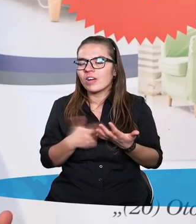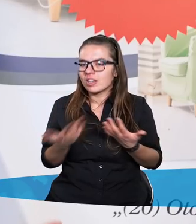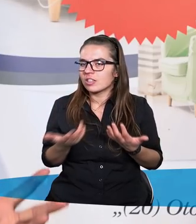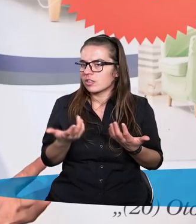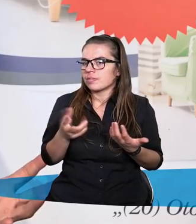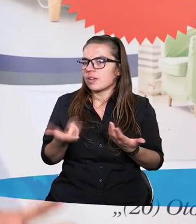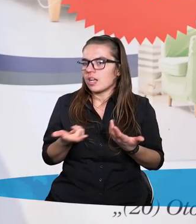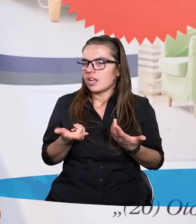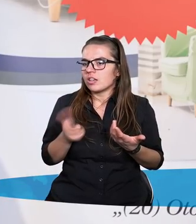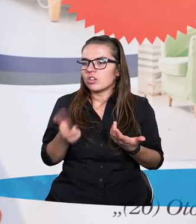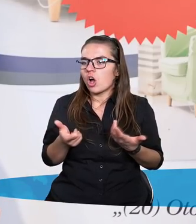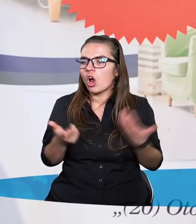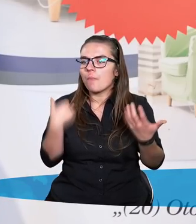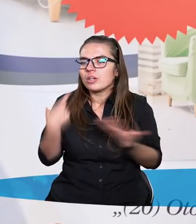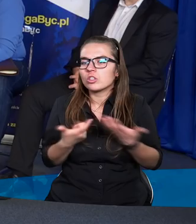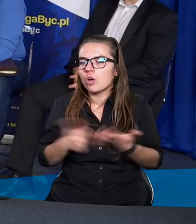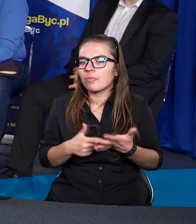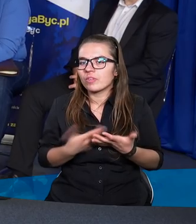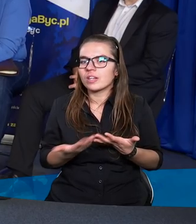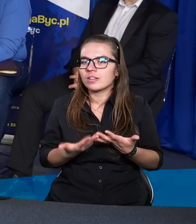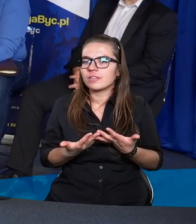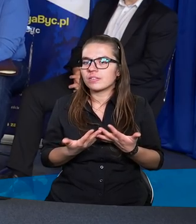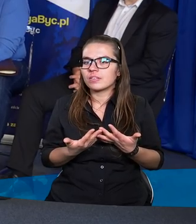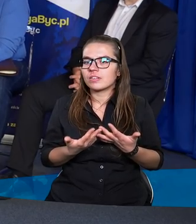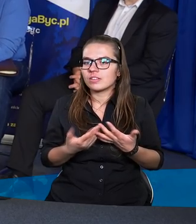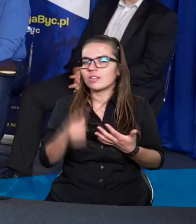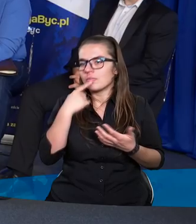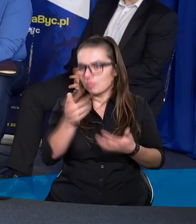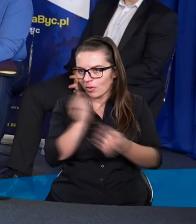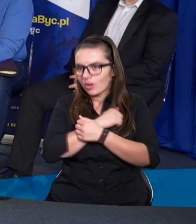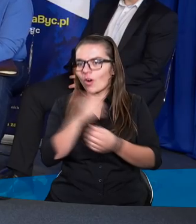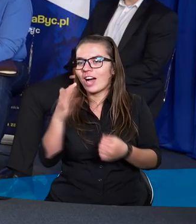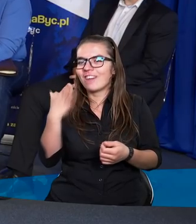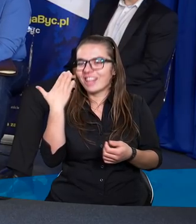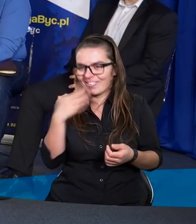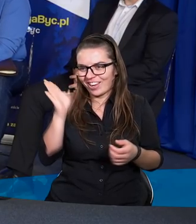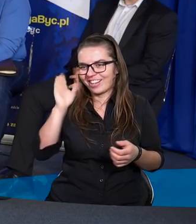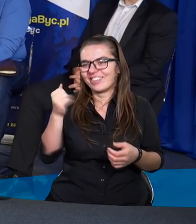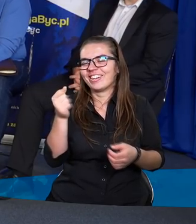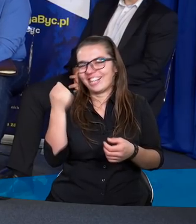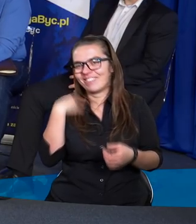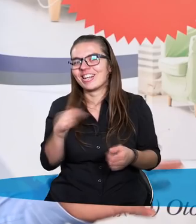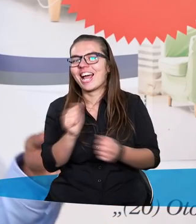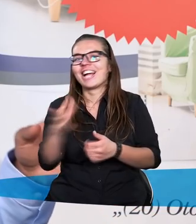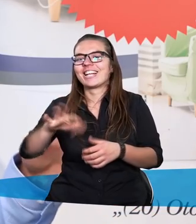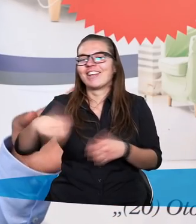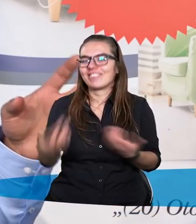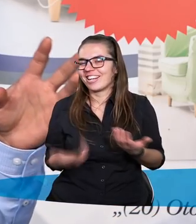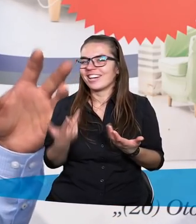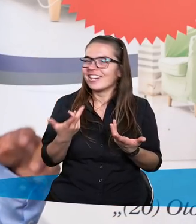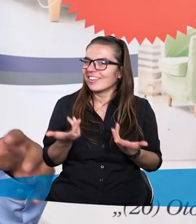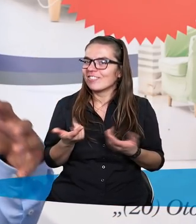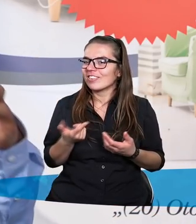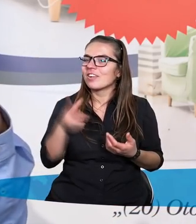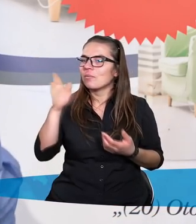bezczynny, czy czy cokolwiek byś zrobił? Powiedziałbyś, jasne synu, kocham cię tak bardzo, zabijaj, zabieraj. Właśnie Bóg, który